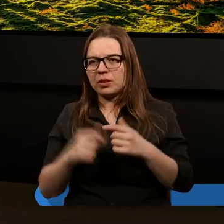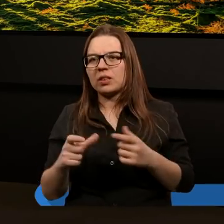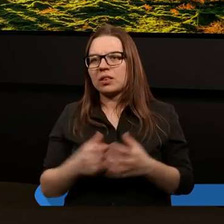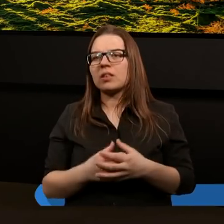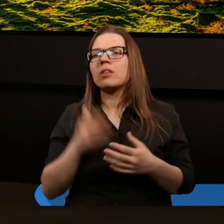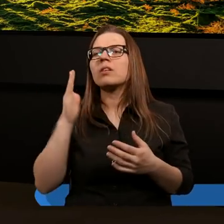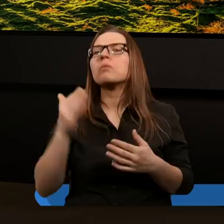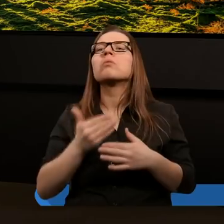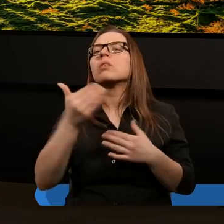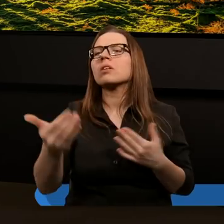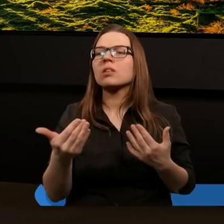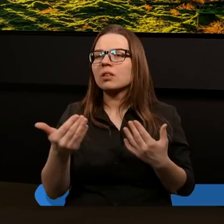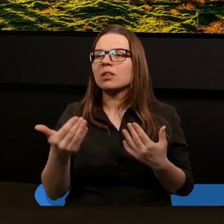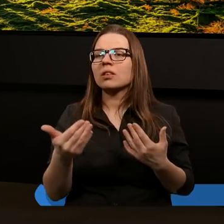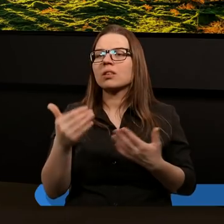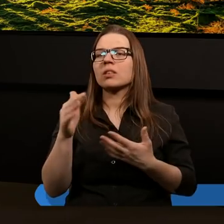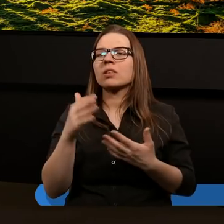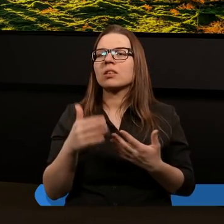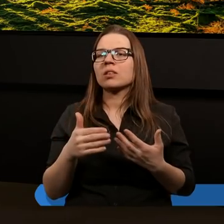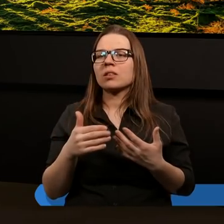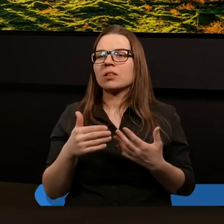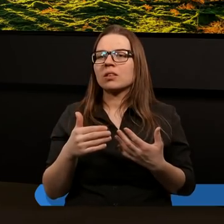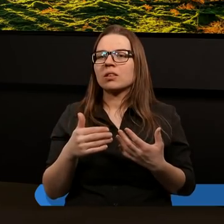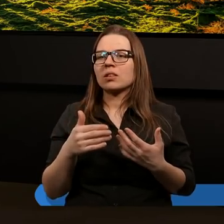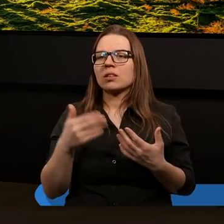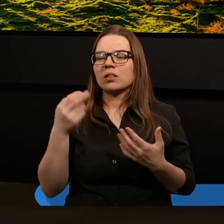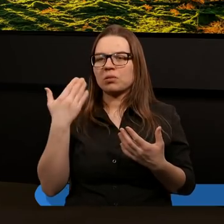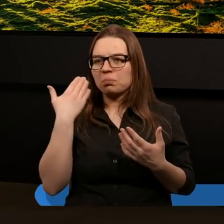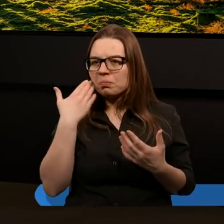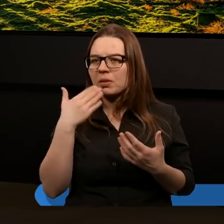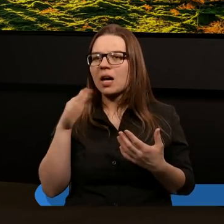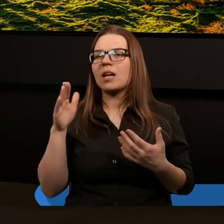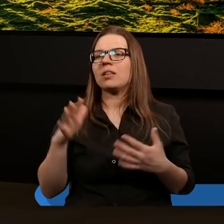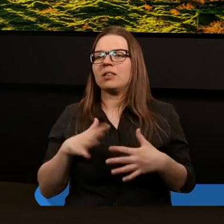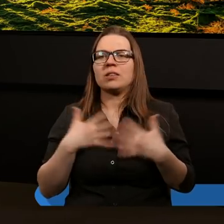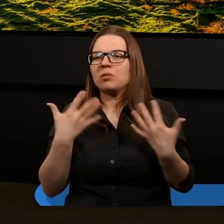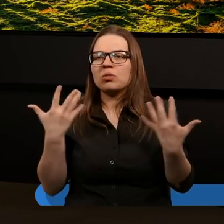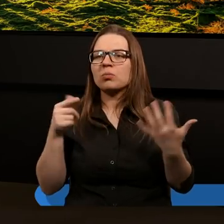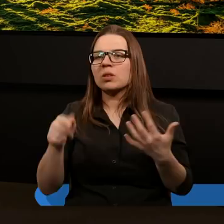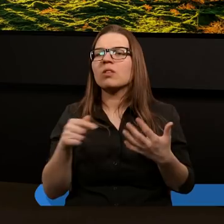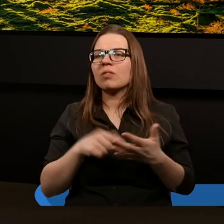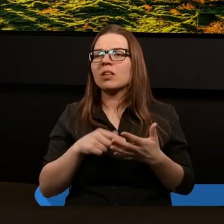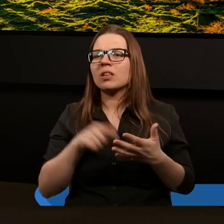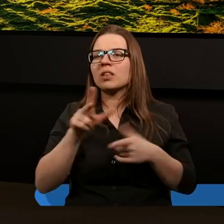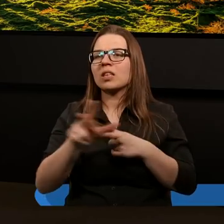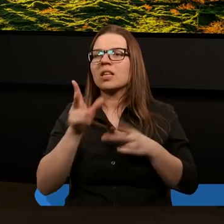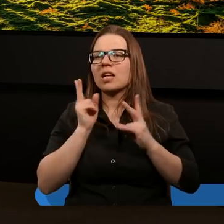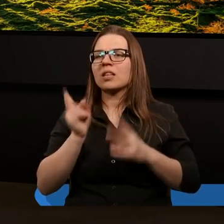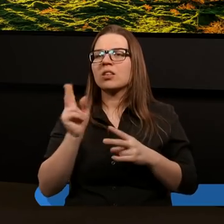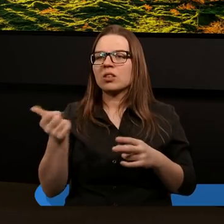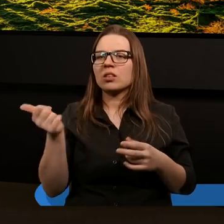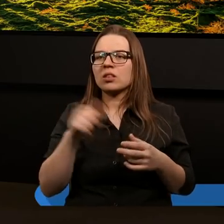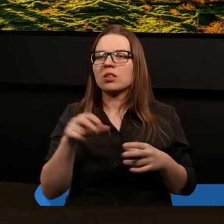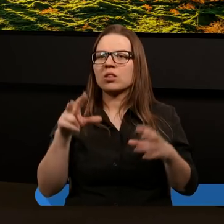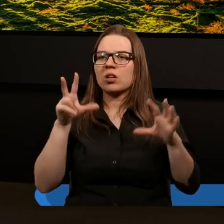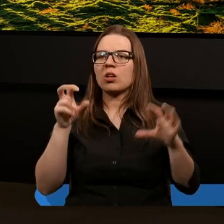I później mamy ostatni taki znak w przyrodzie bardzo zdumiewający. To jest właśnie 13 listopada